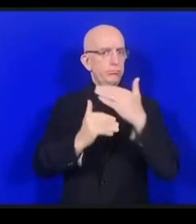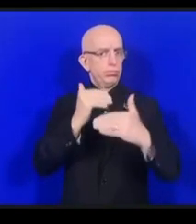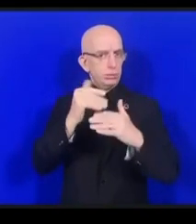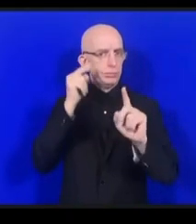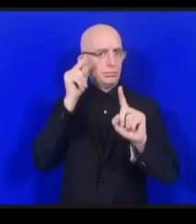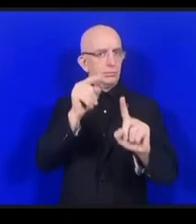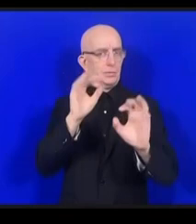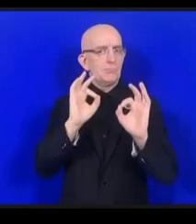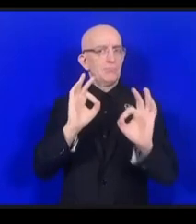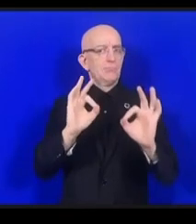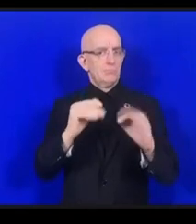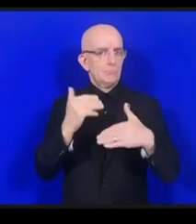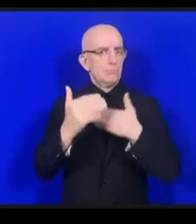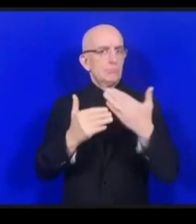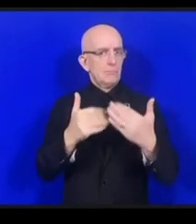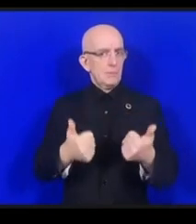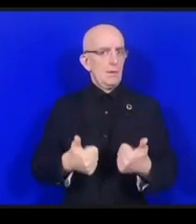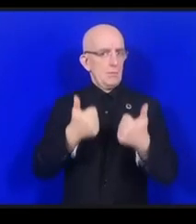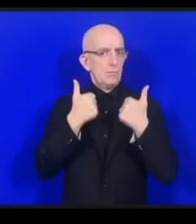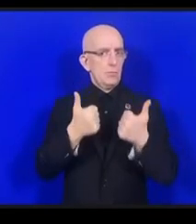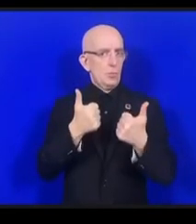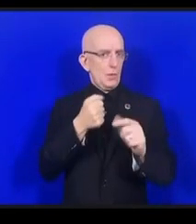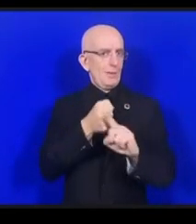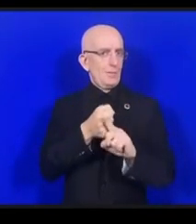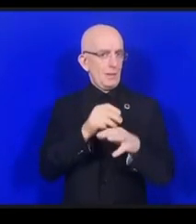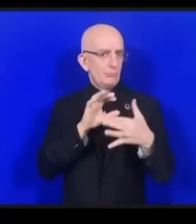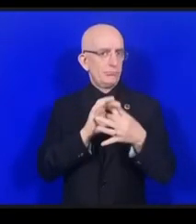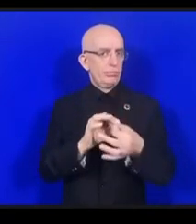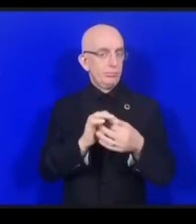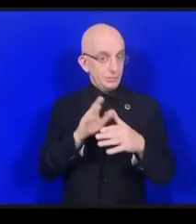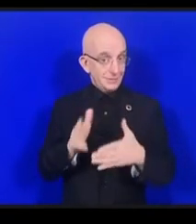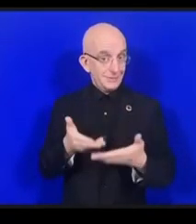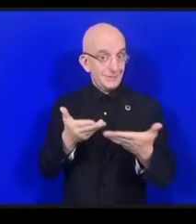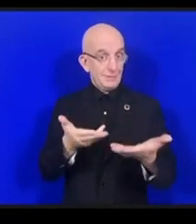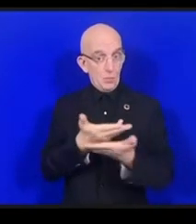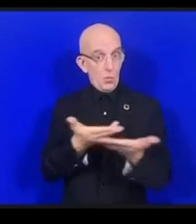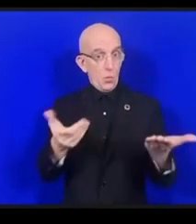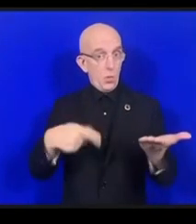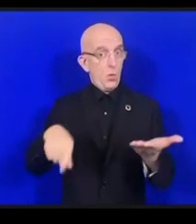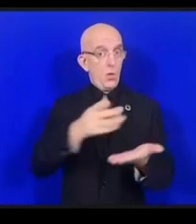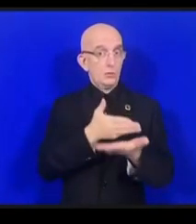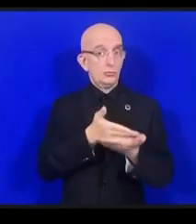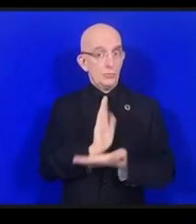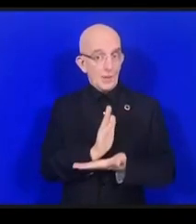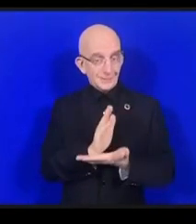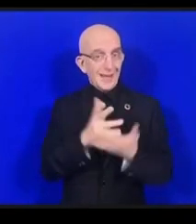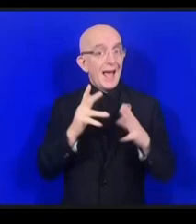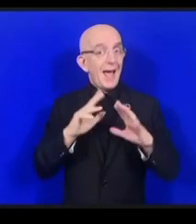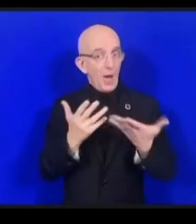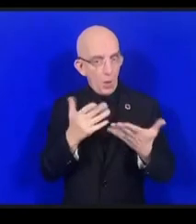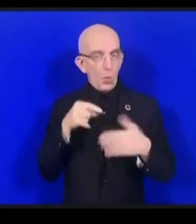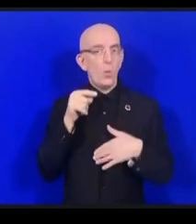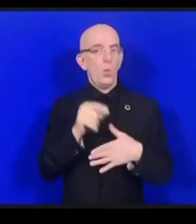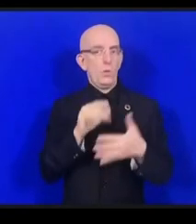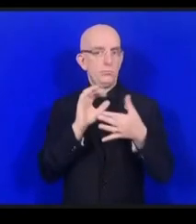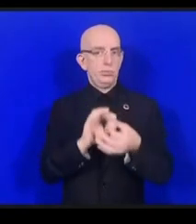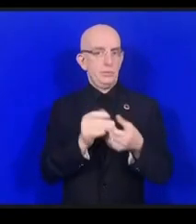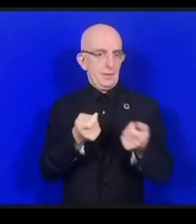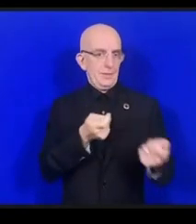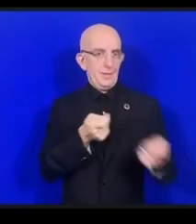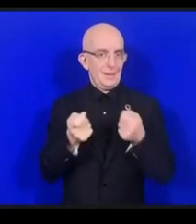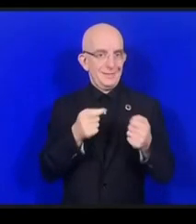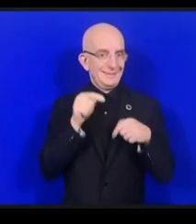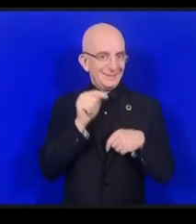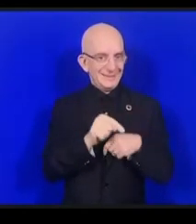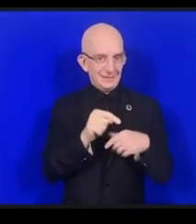et il y a la liberté d'accès à l'information qui est une valeur fondamentale alors pour nous les bibliothèques